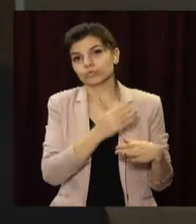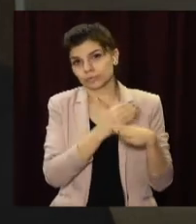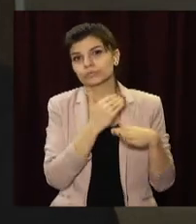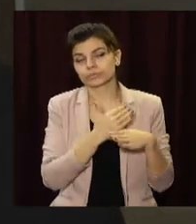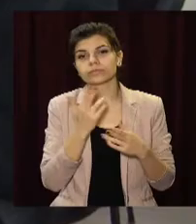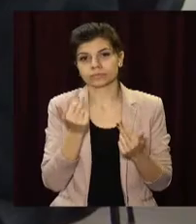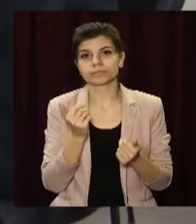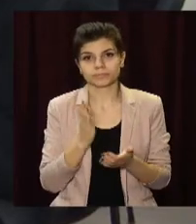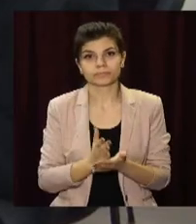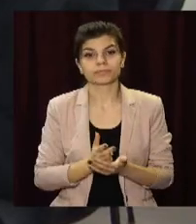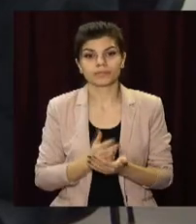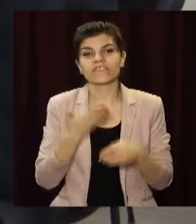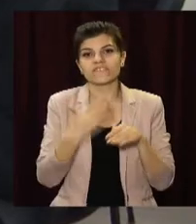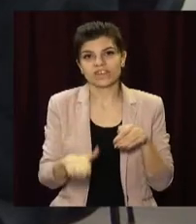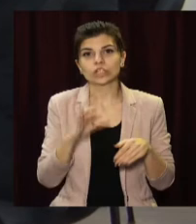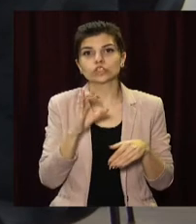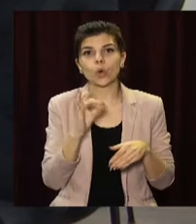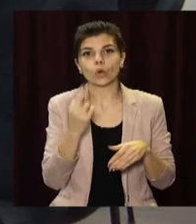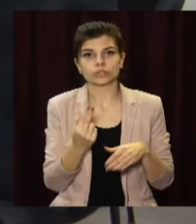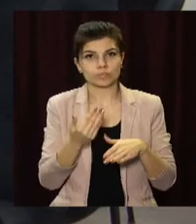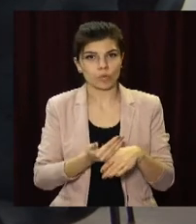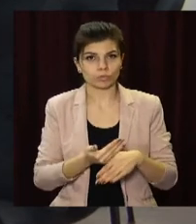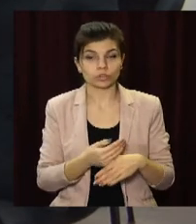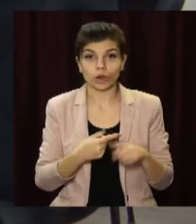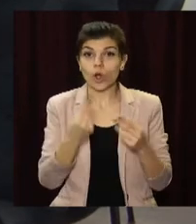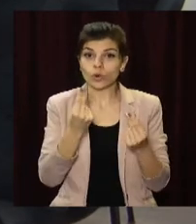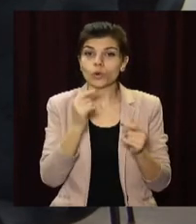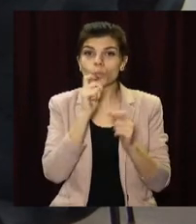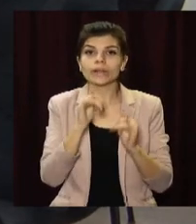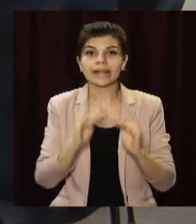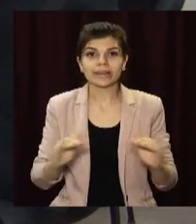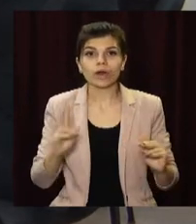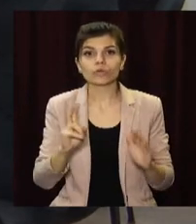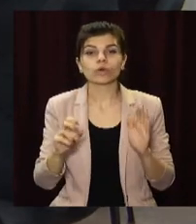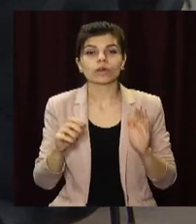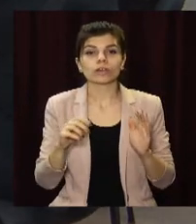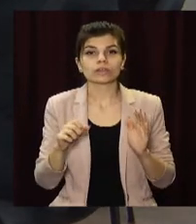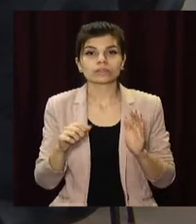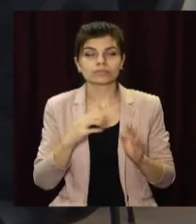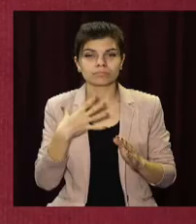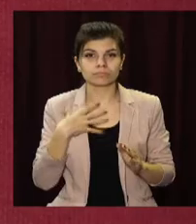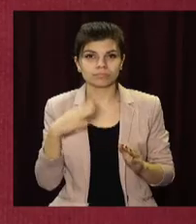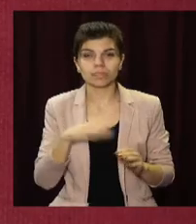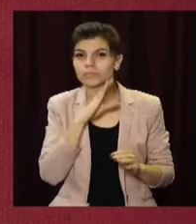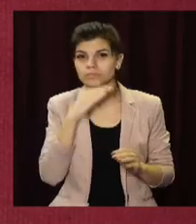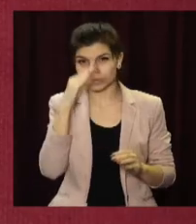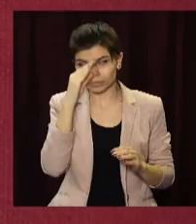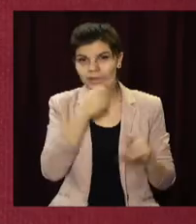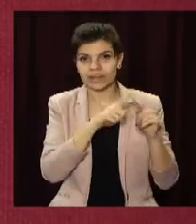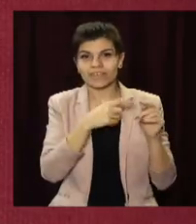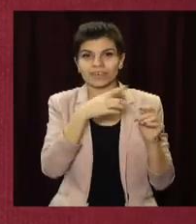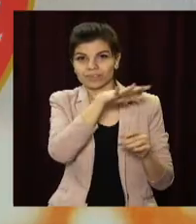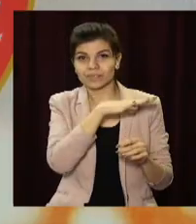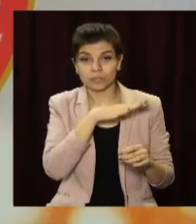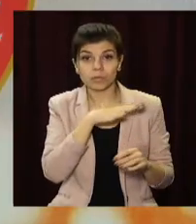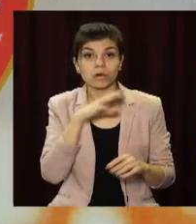социальную помощь. Гроши та подарунки для дітей загиблих захисників зібрали член організації «Громада у США». А передали допомогу